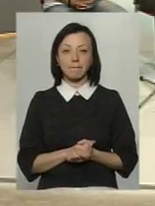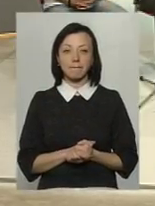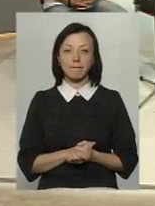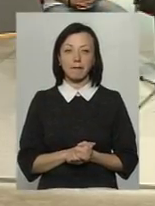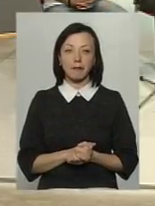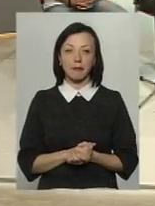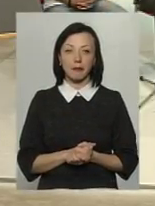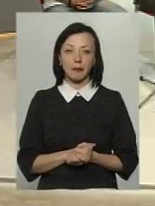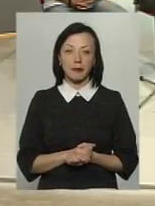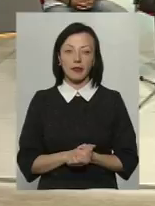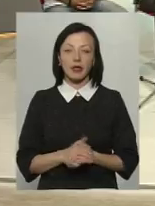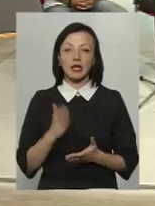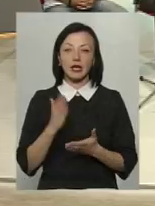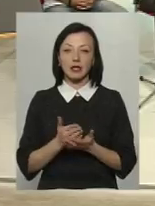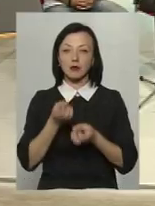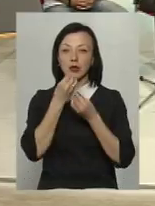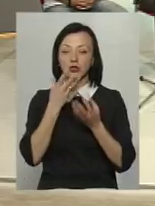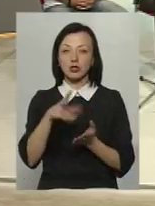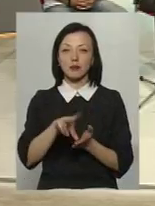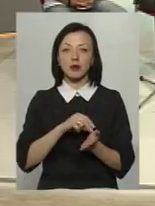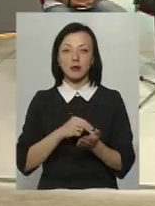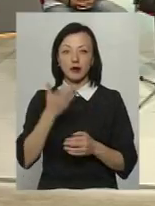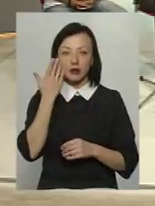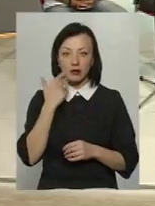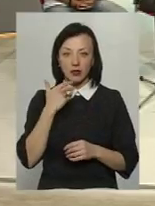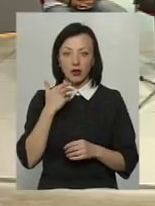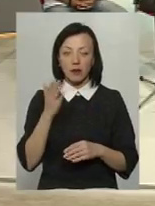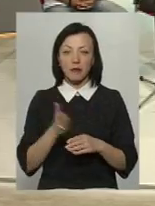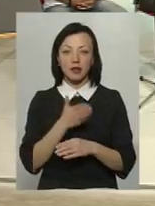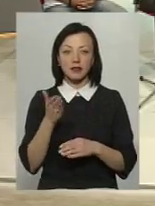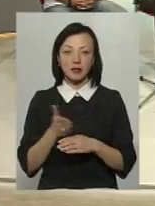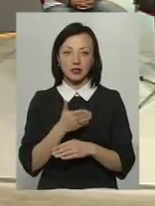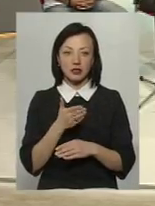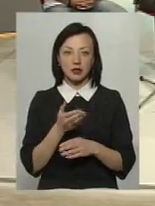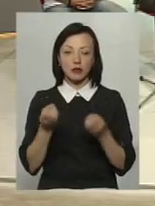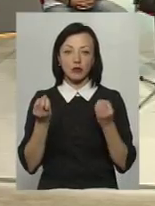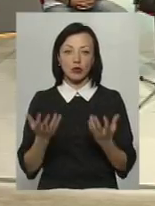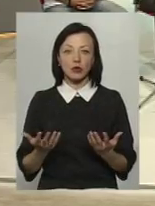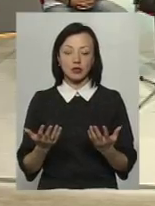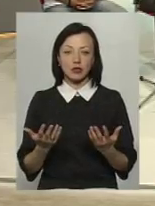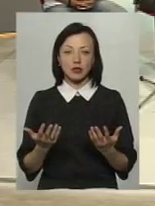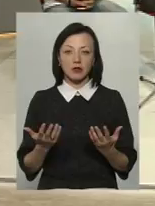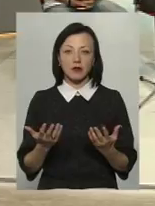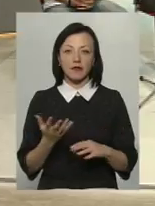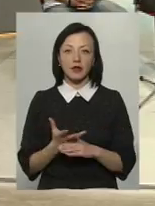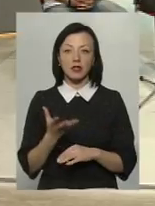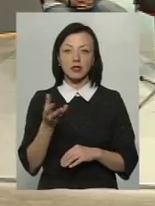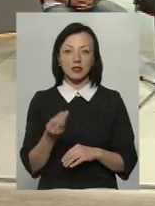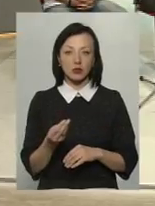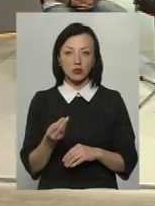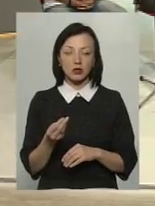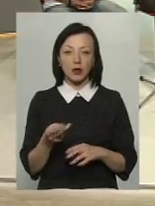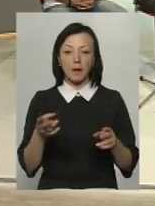є положительні примери, коли производителі просто фінансуються